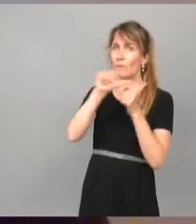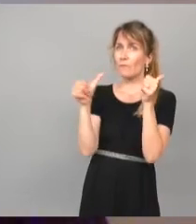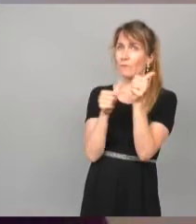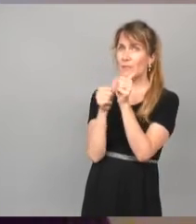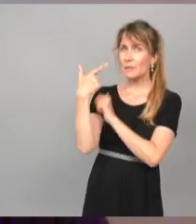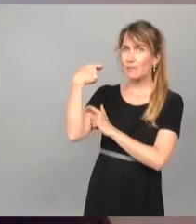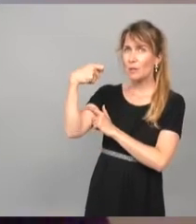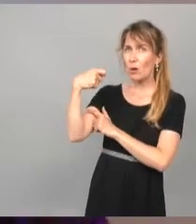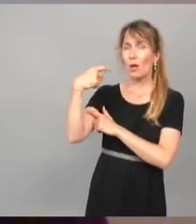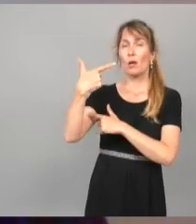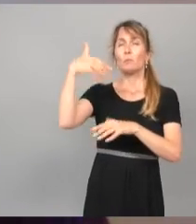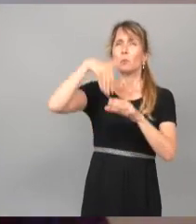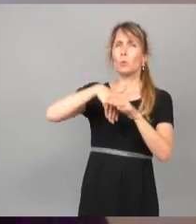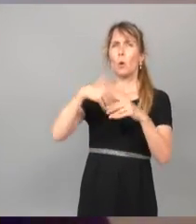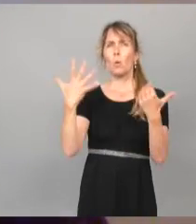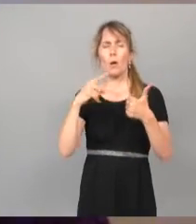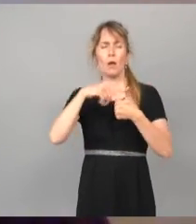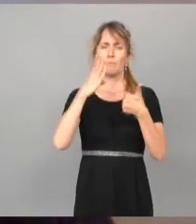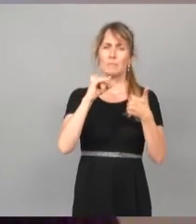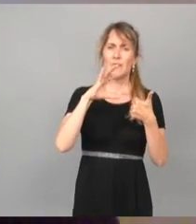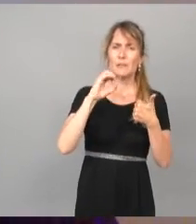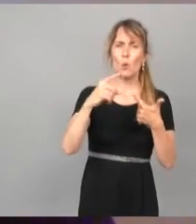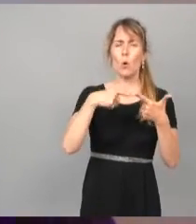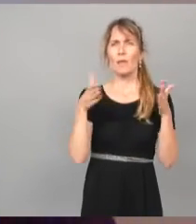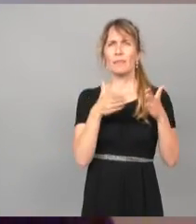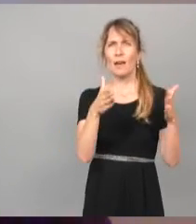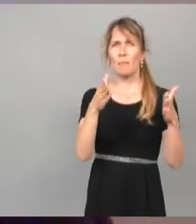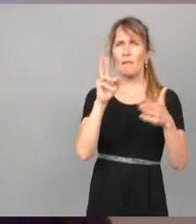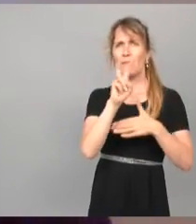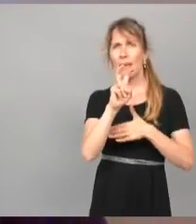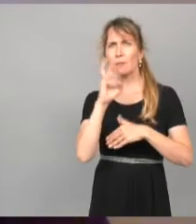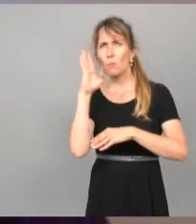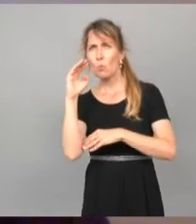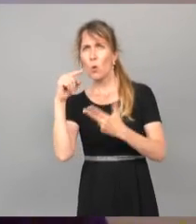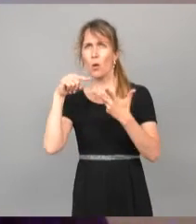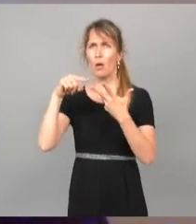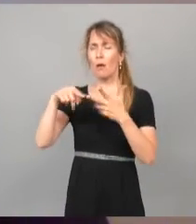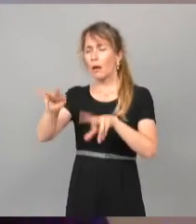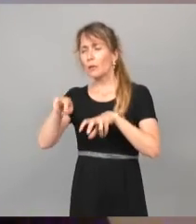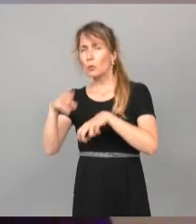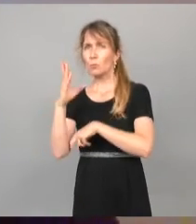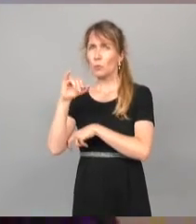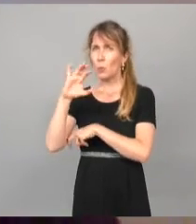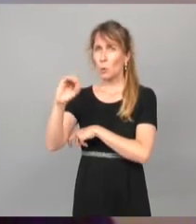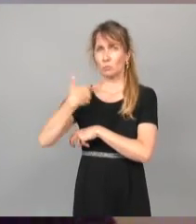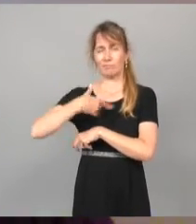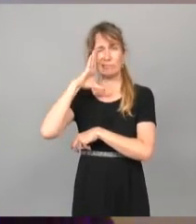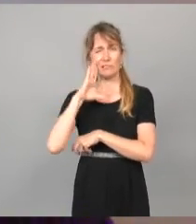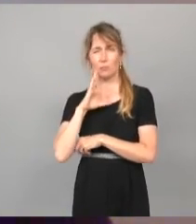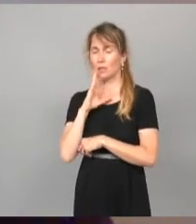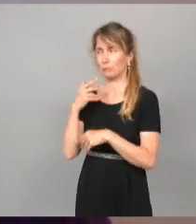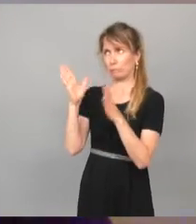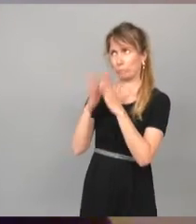aussi la bio, qui inclut la trame verte et bleue, les voies d'eau, « Notre groupe vous prie de reconsidérer votre décision ». Les courts